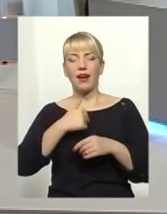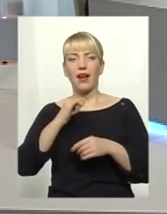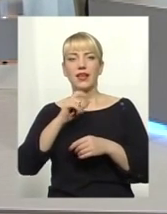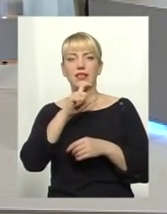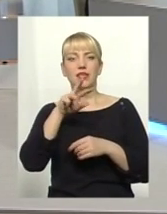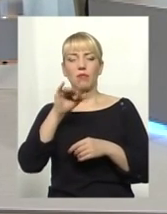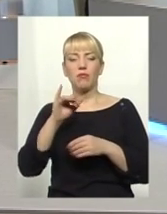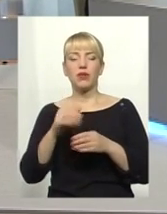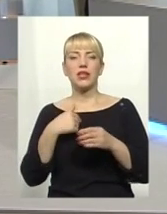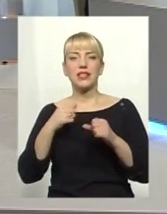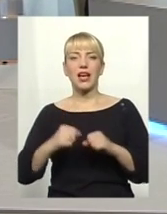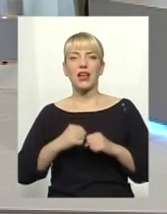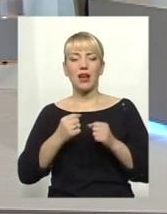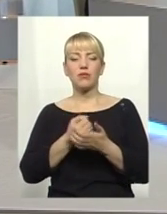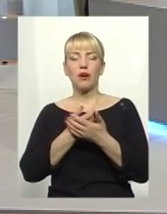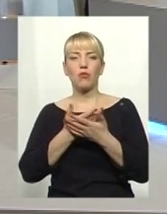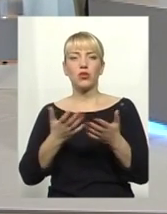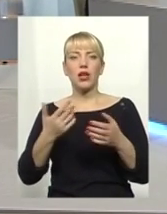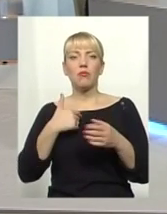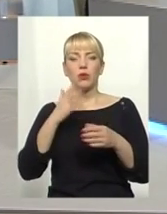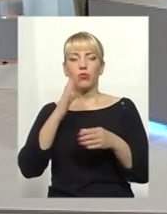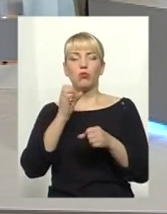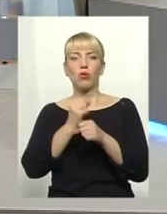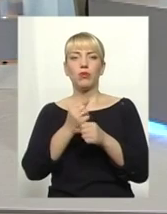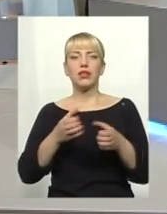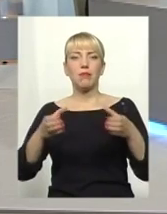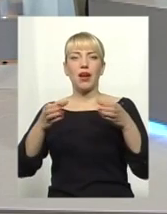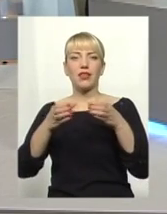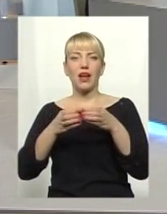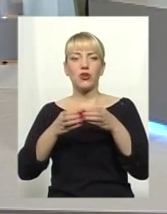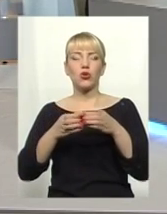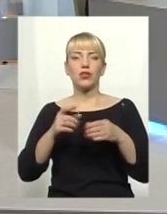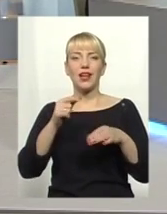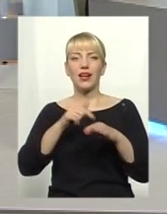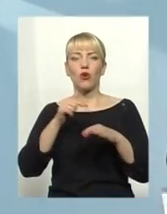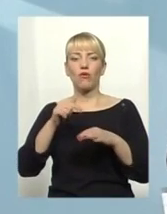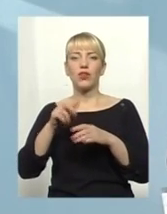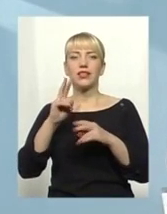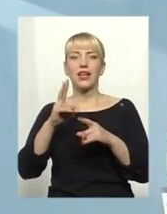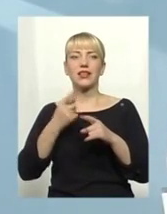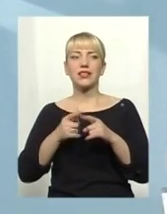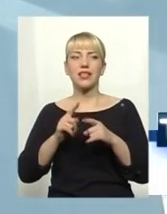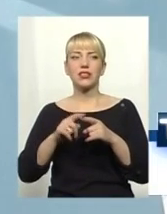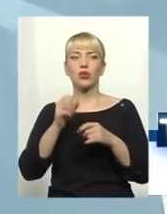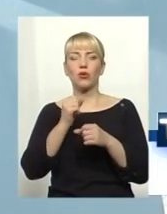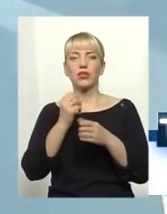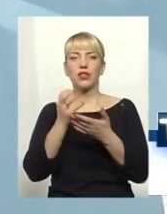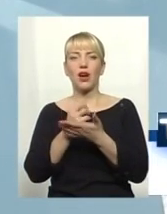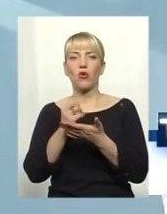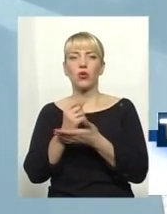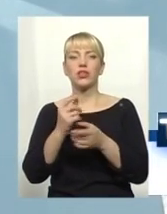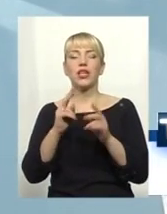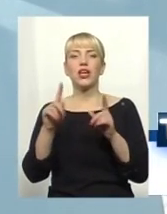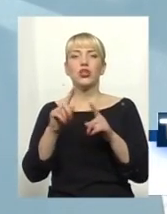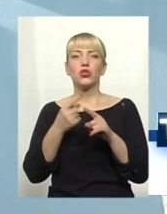допомогти нам оцей зробити батальйон реагування. Ми покажемо, як це знаходити, ми покажемо, як ми це робимо, і покажемо, що з цим далі